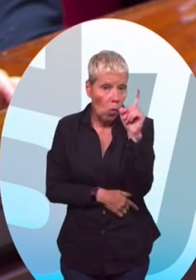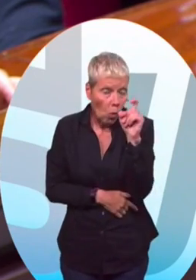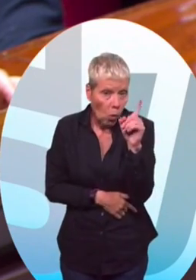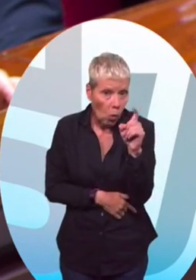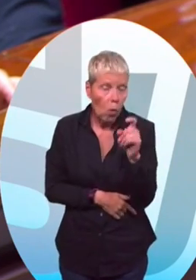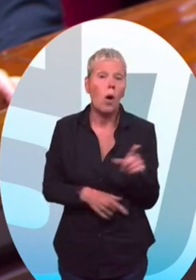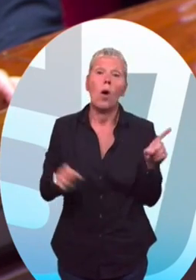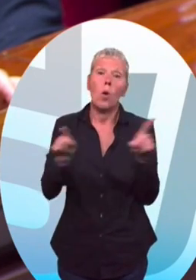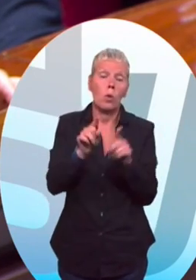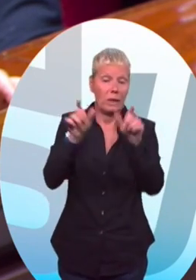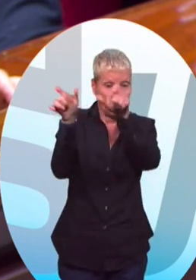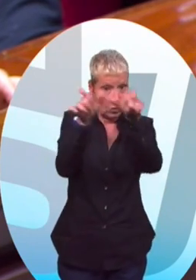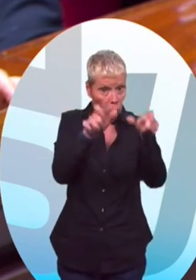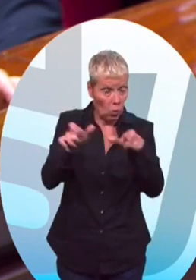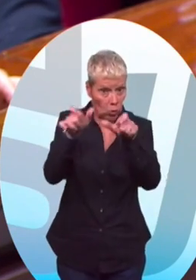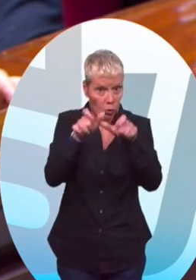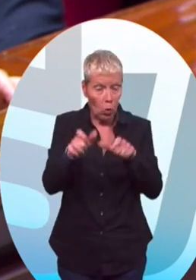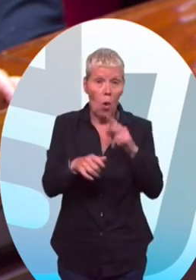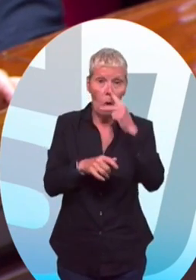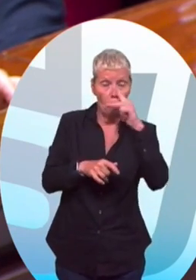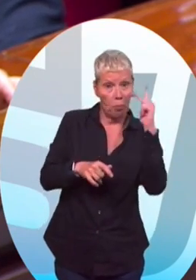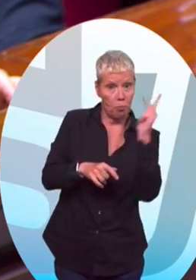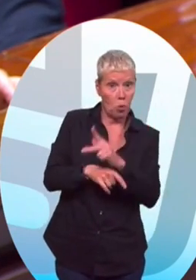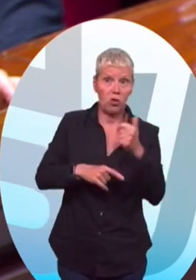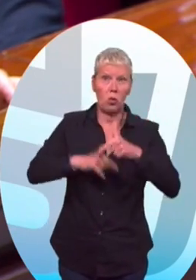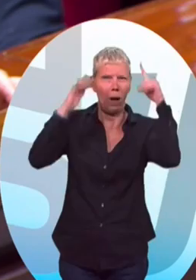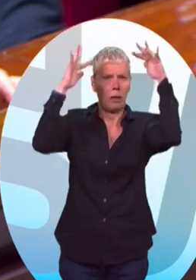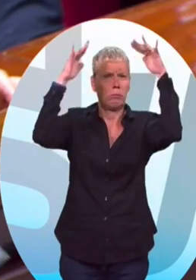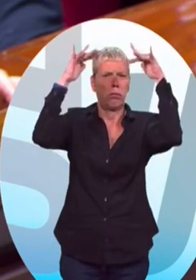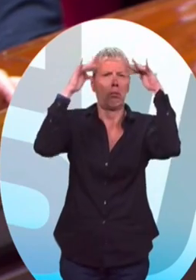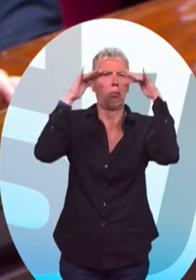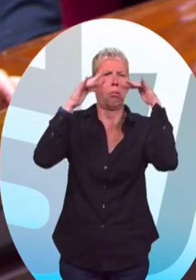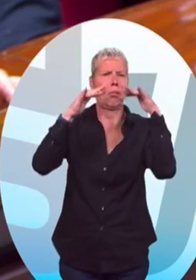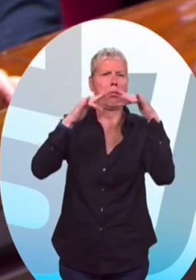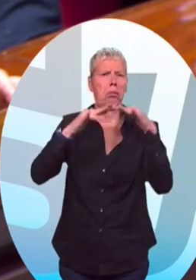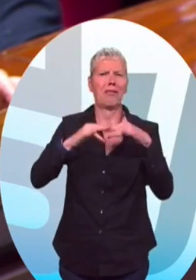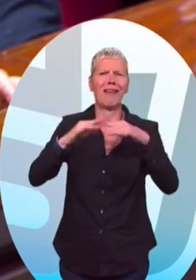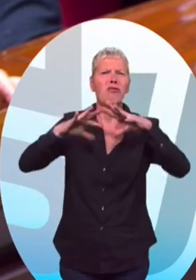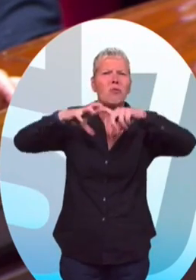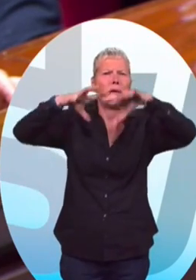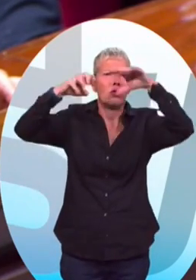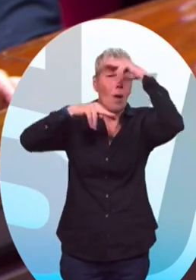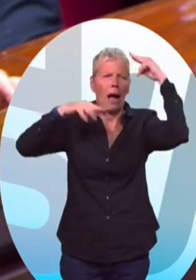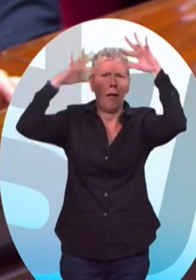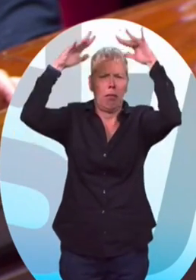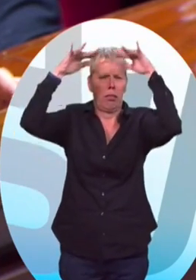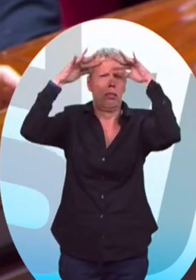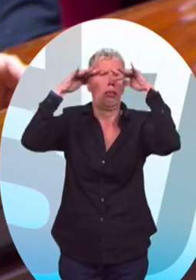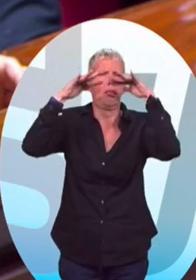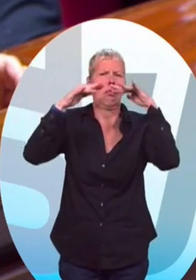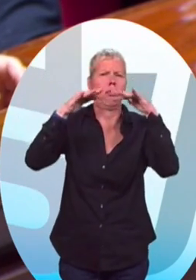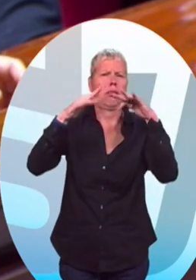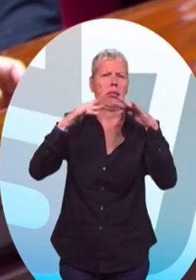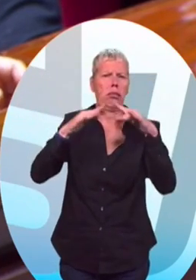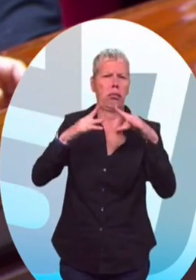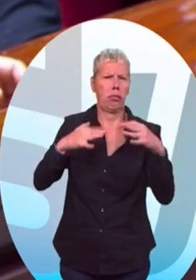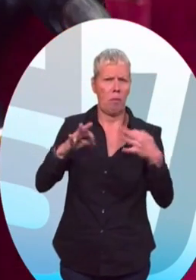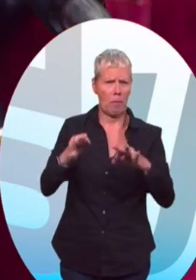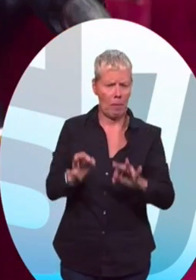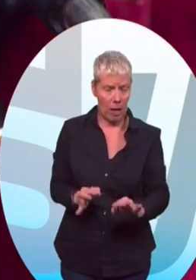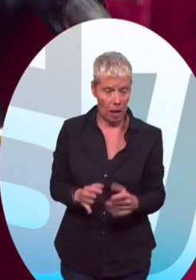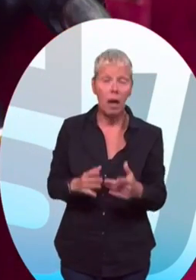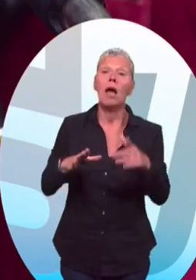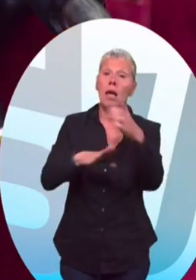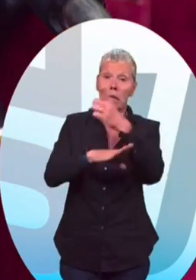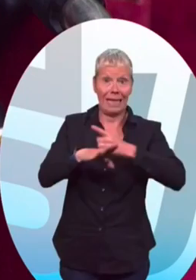et nous regardons également les pollutions liées aux retombées du nuage de fumée qui, comme vous l'avez souligné, concernent non seulement la Seine